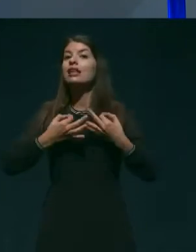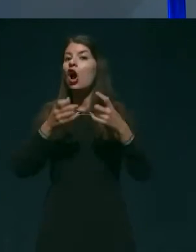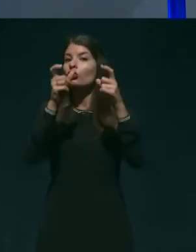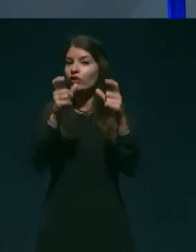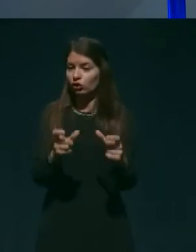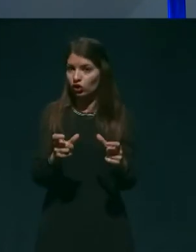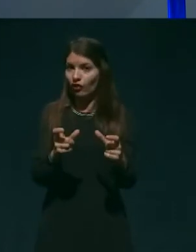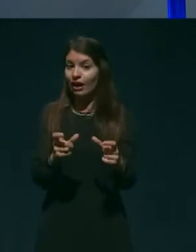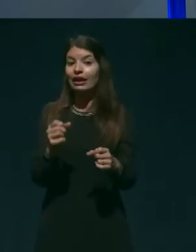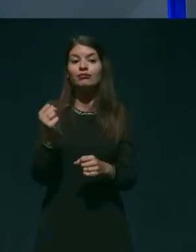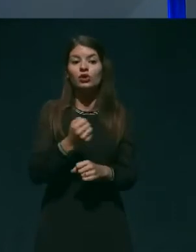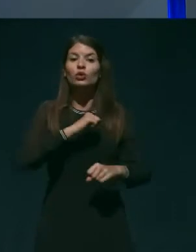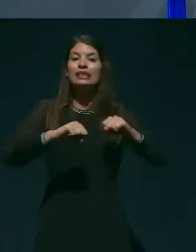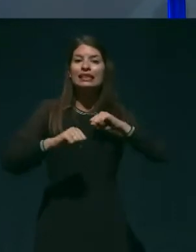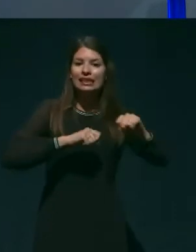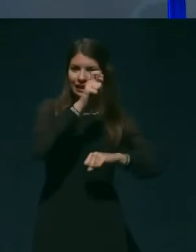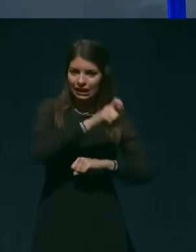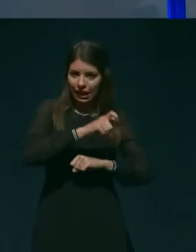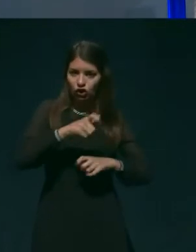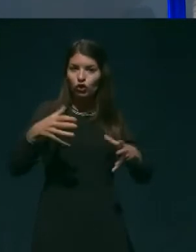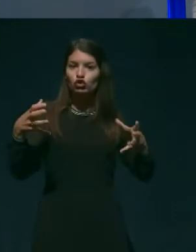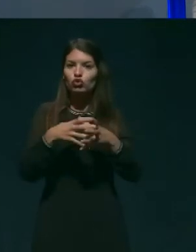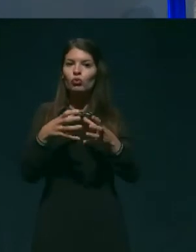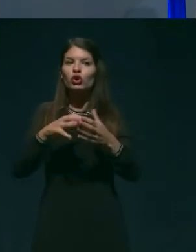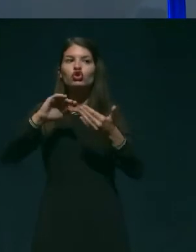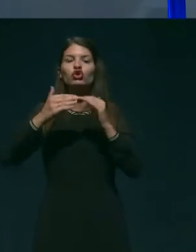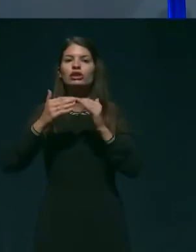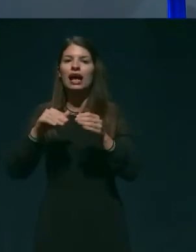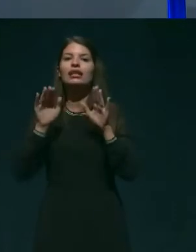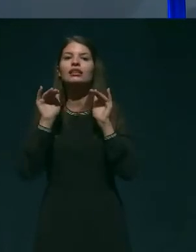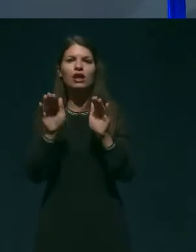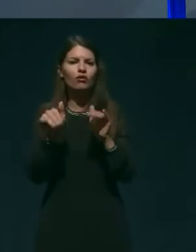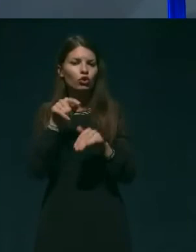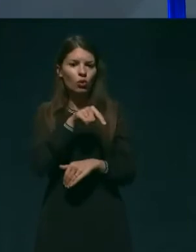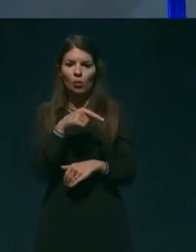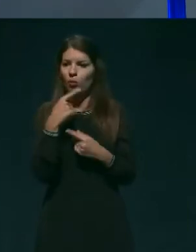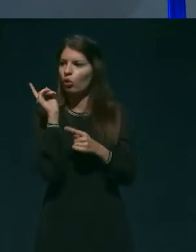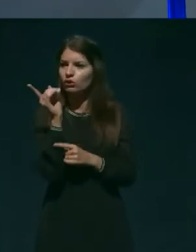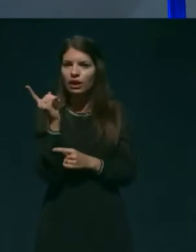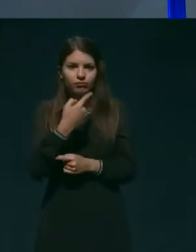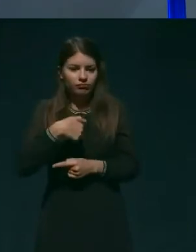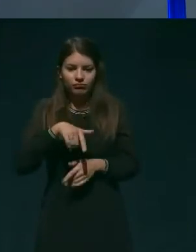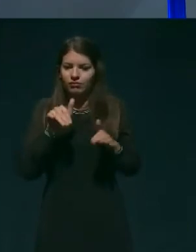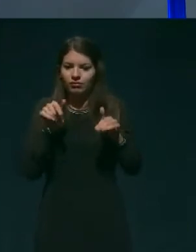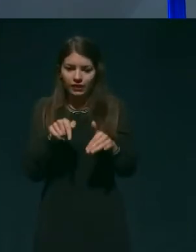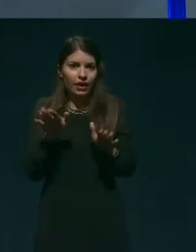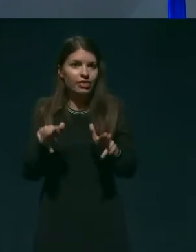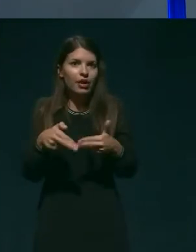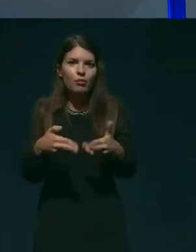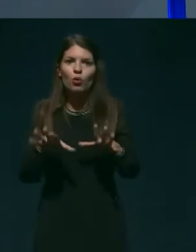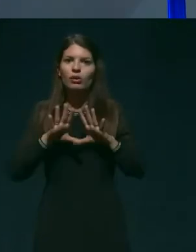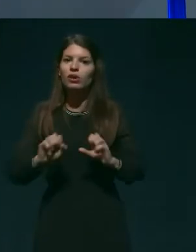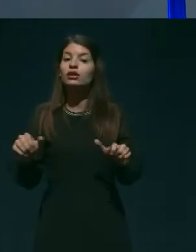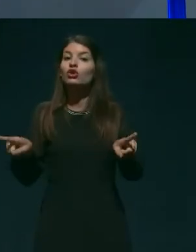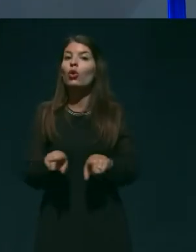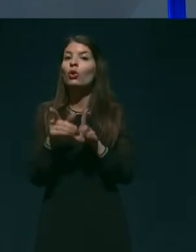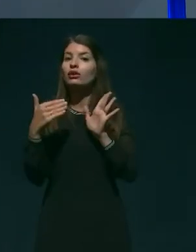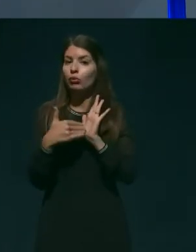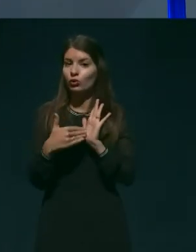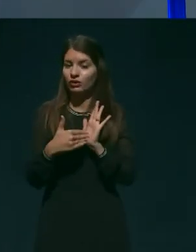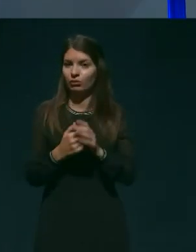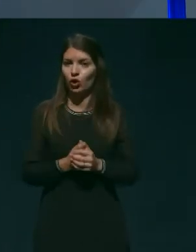skupnost socialnih zavodov je opozarjala, oni tega ne morejo narediti tako, kot je potrebno, izolirati okuženih stanovalcev.